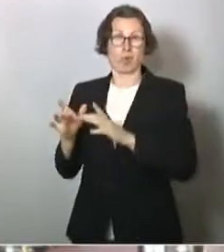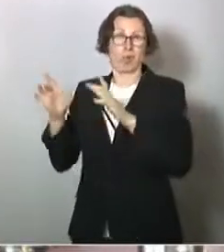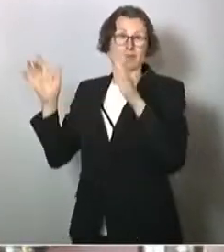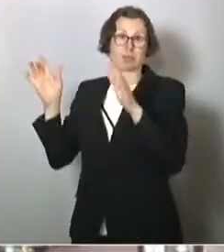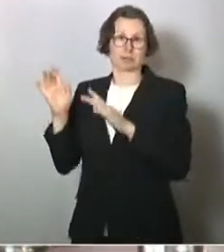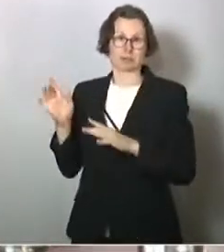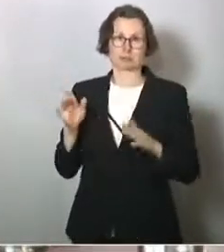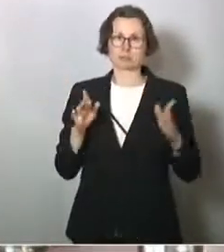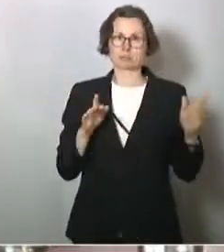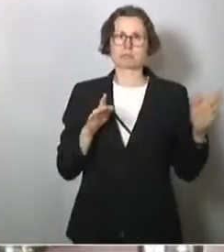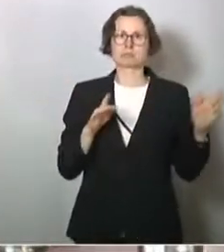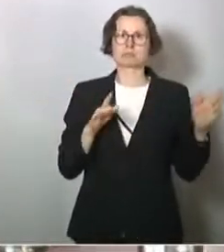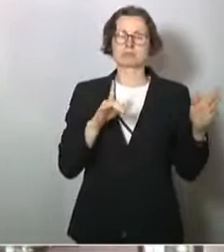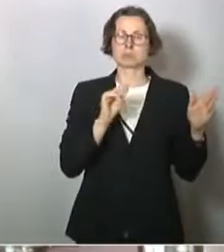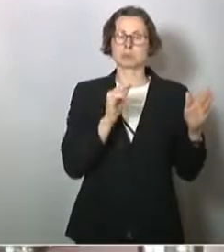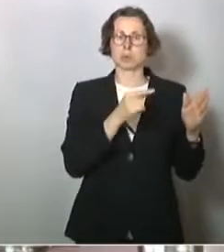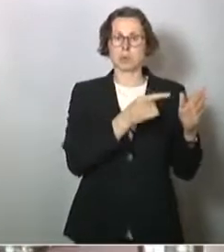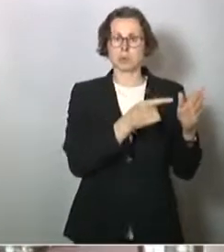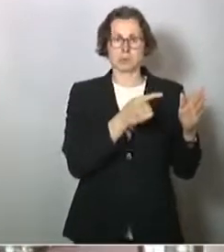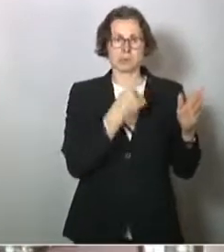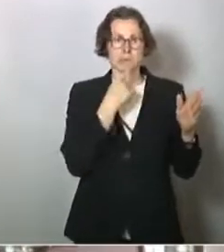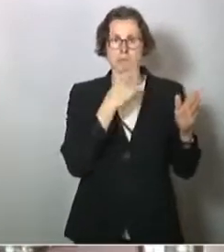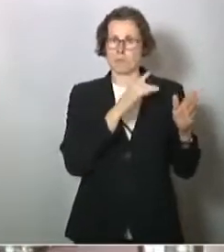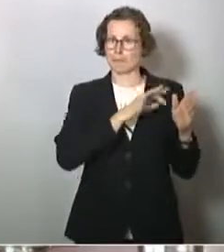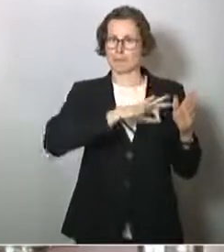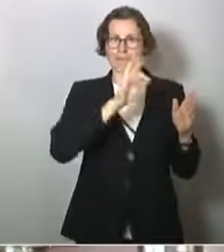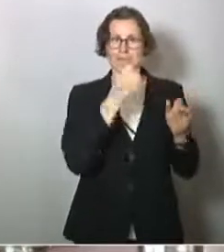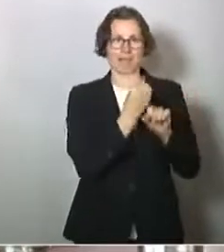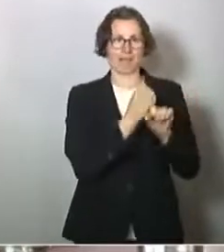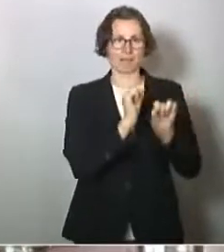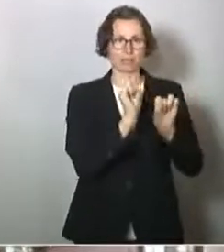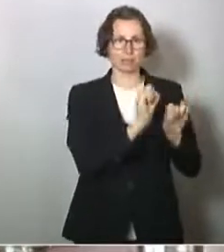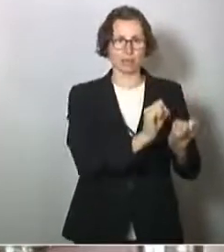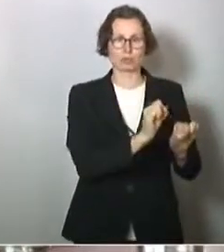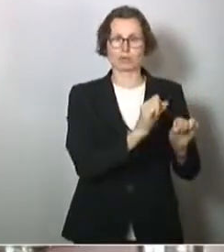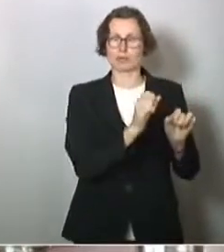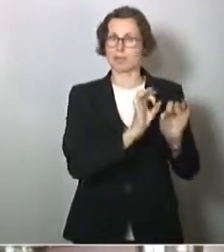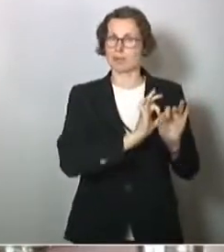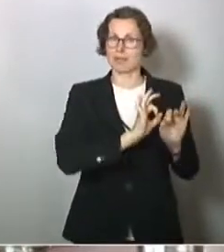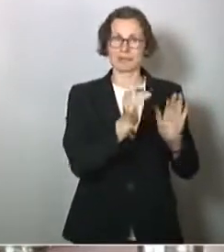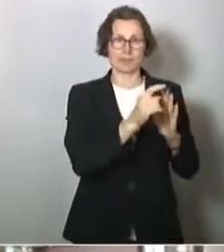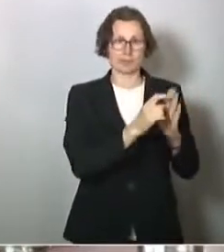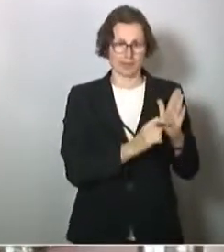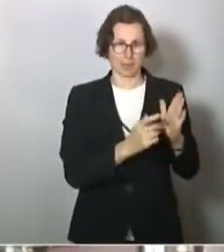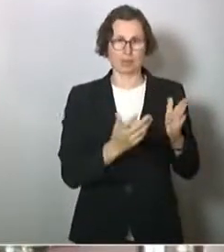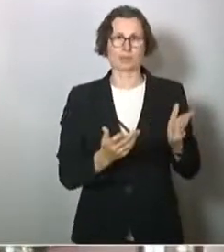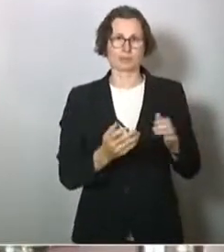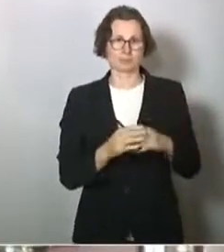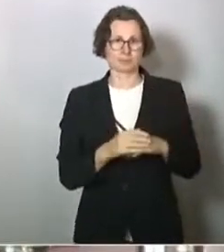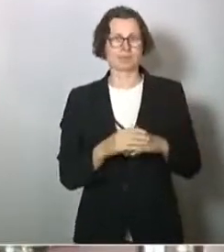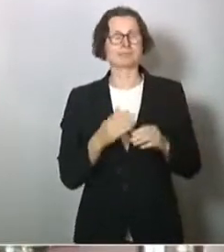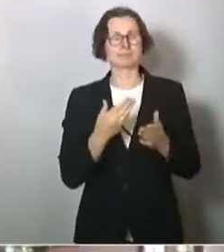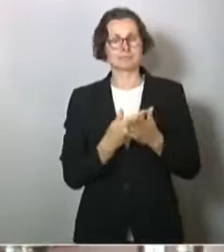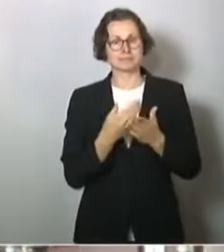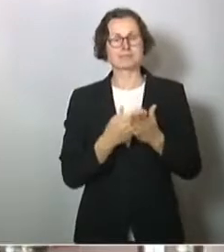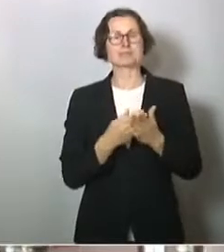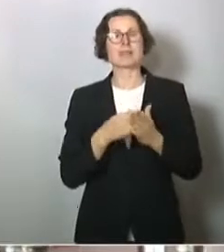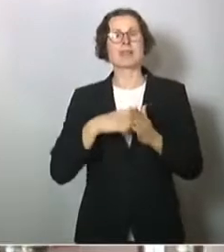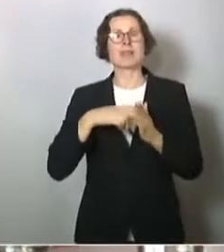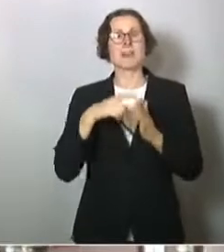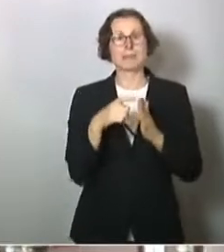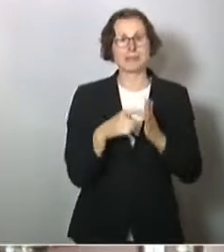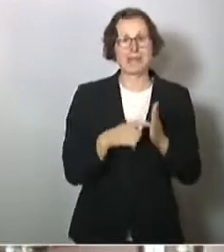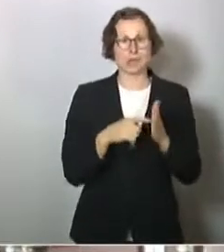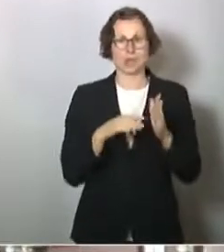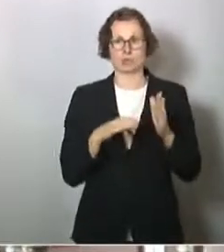besseren Arbeitsschutz und so weiter dabei gibt. Also Bedingungen, unter denen